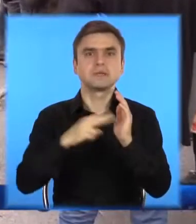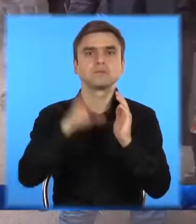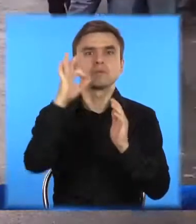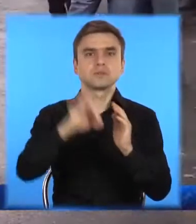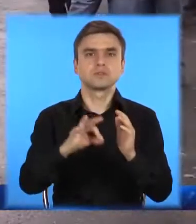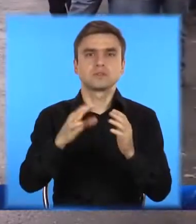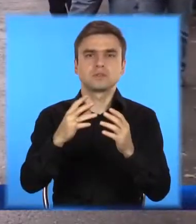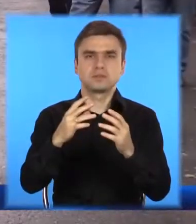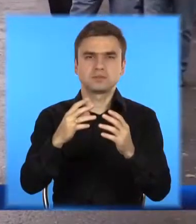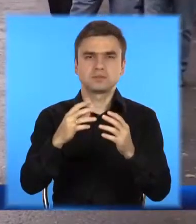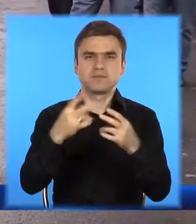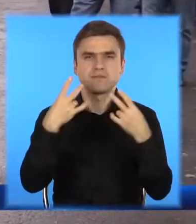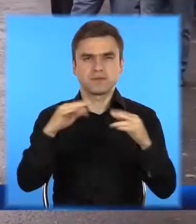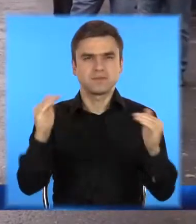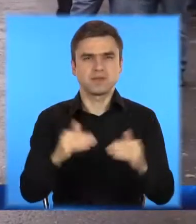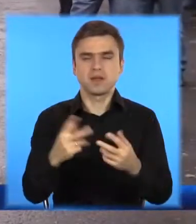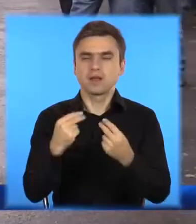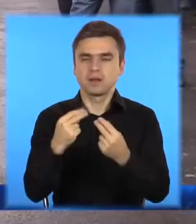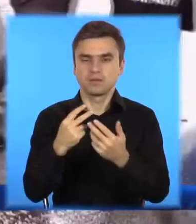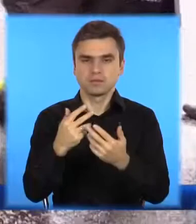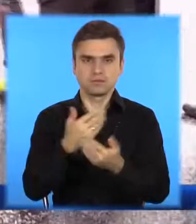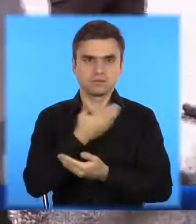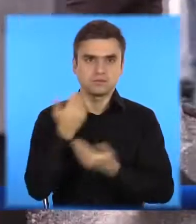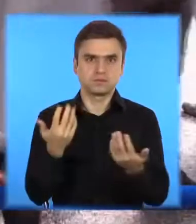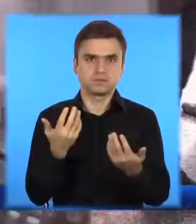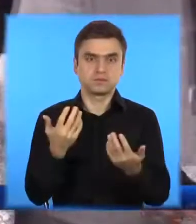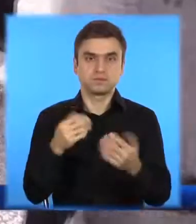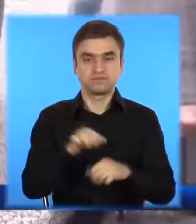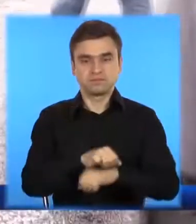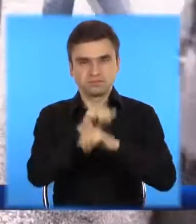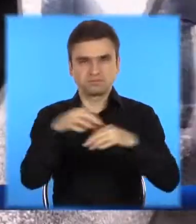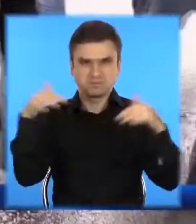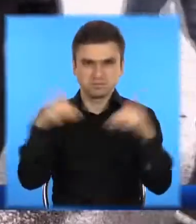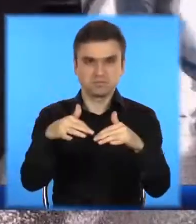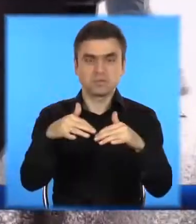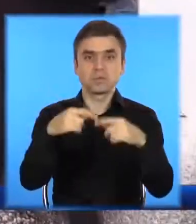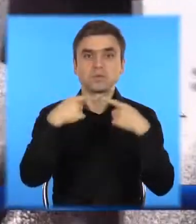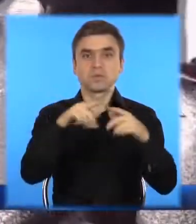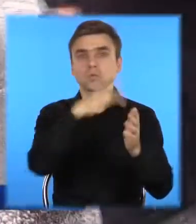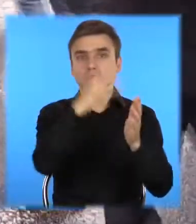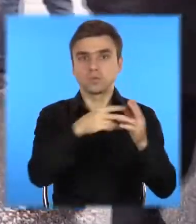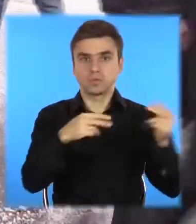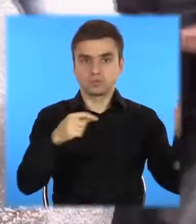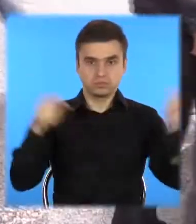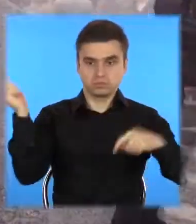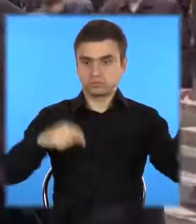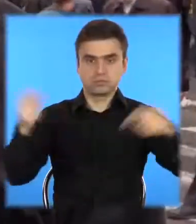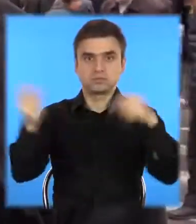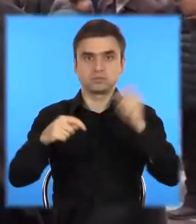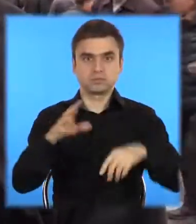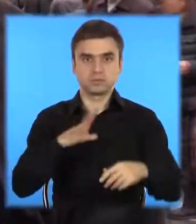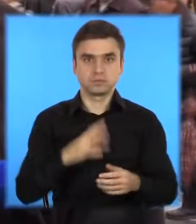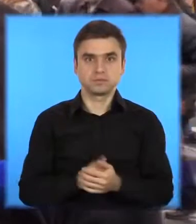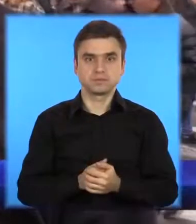70%. На мітинг приїхали навіть активісти з інших міст. Кажуть, у майбутньому збираються об'єднатися та влаштувати всеукраїнську акцію.